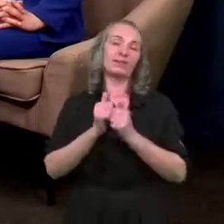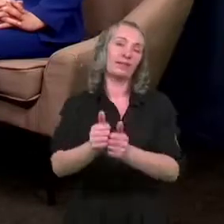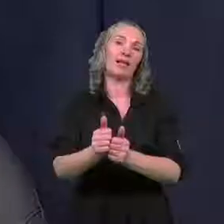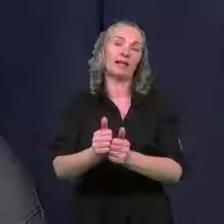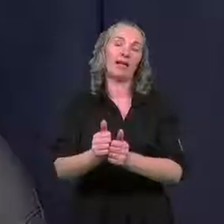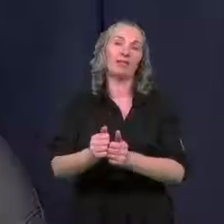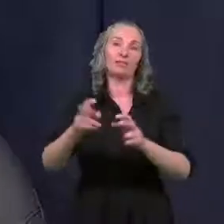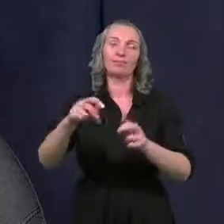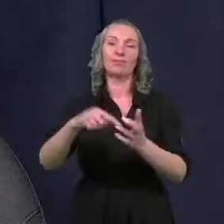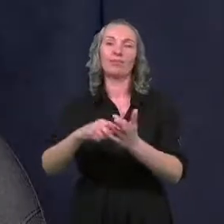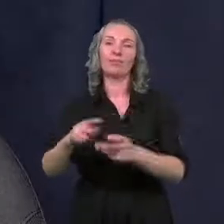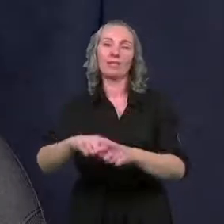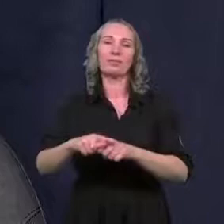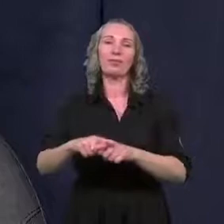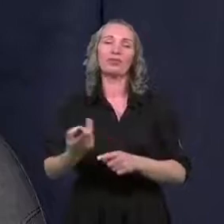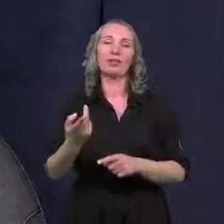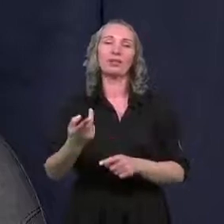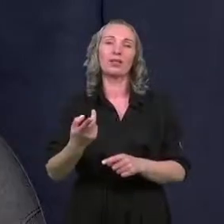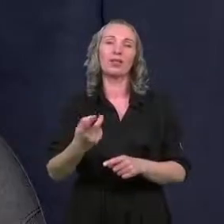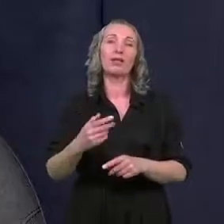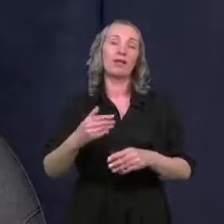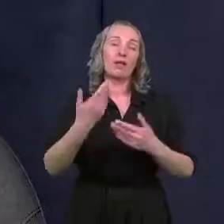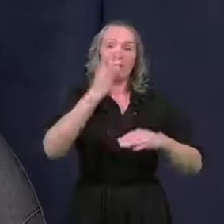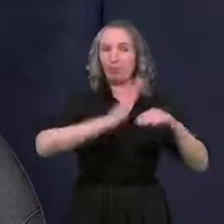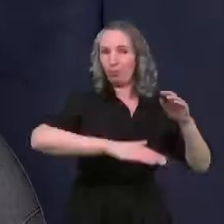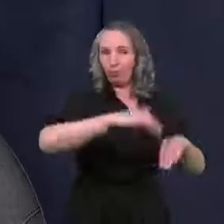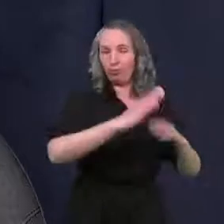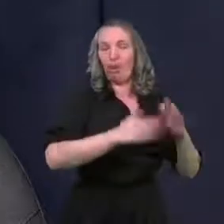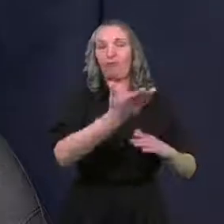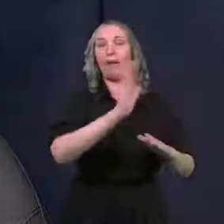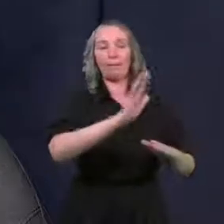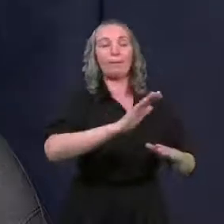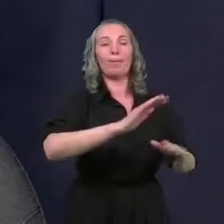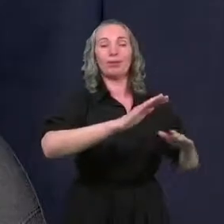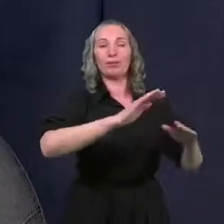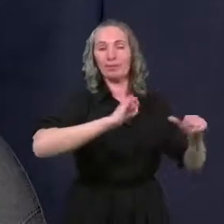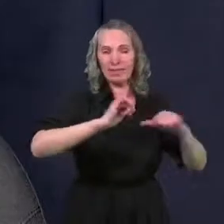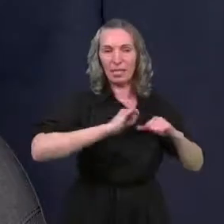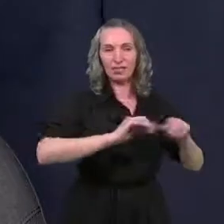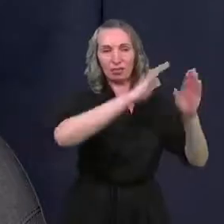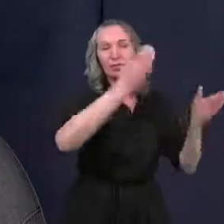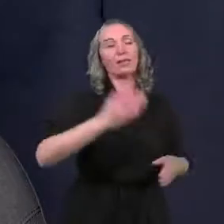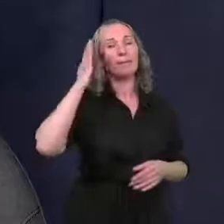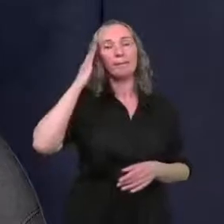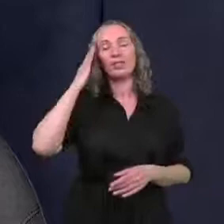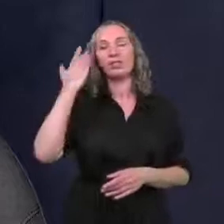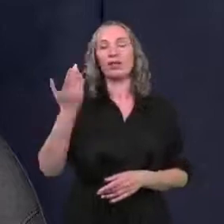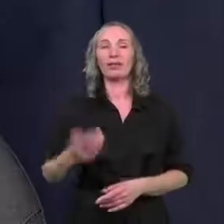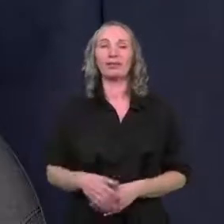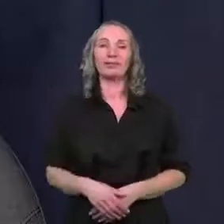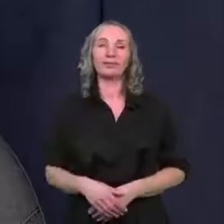takich statutowych spółdzielni jest dostarczanie, budowa i później zarządzanie przede wszystkim tymi mieszkaniami.